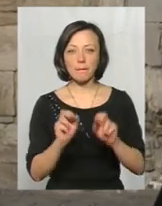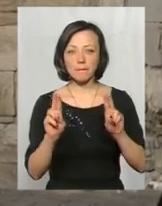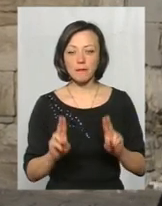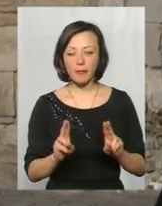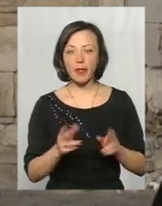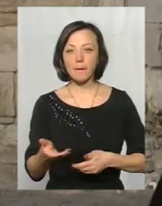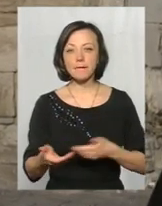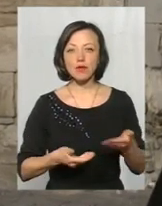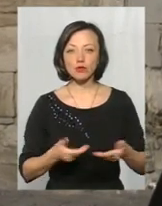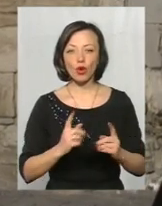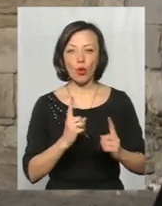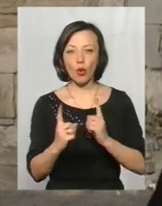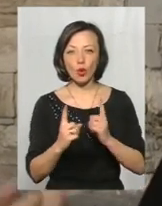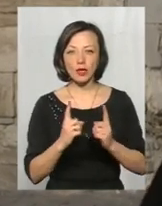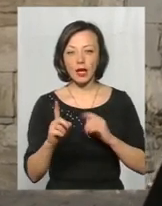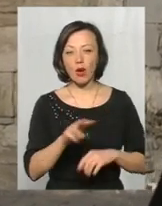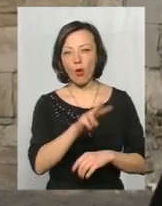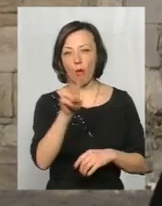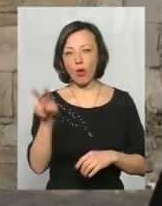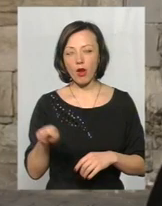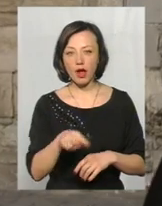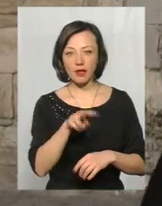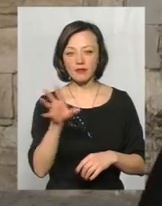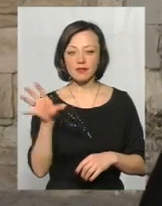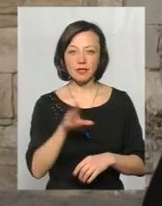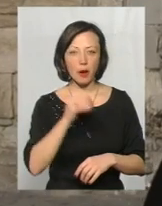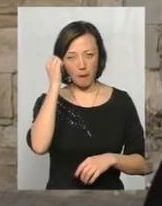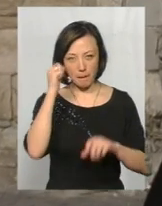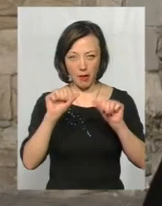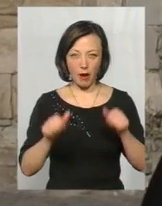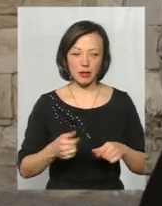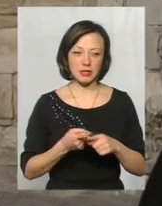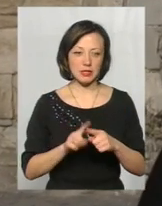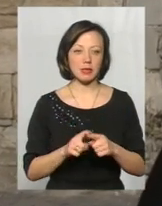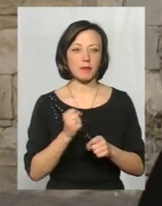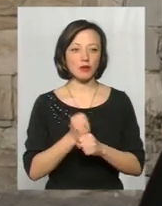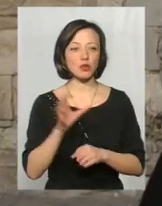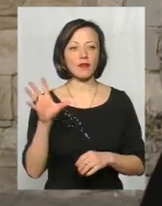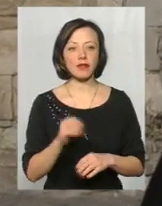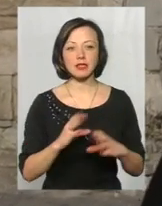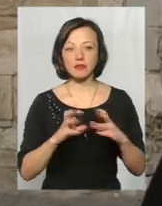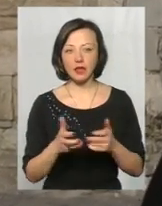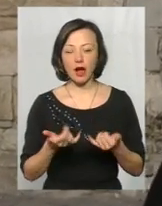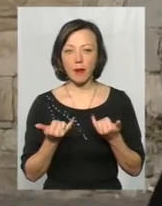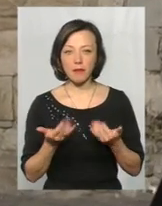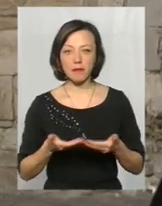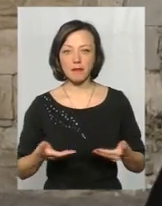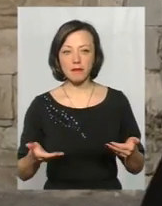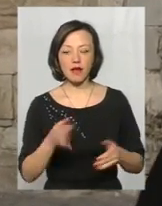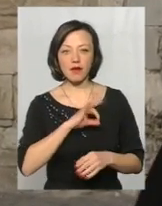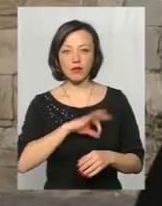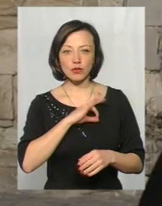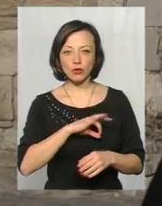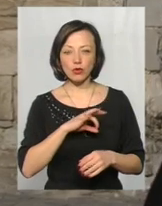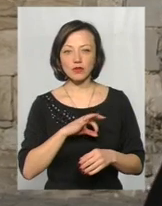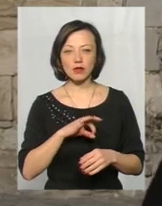пішої ходи і зоровий огляд всіх пам'яток. Це працює весь світ таким чином, а ми наразі експлуатуємо